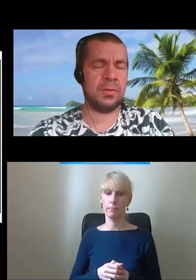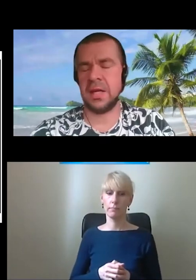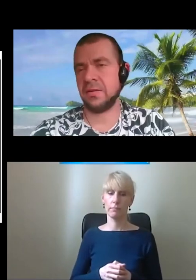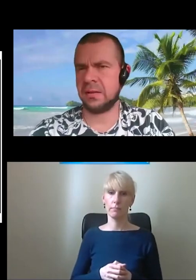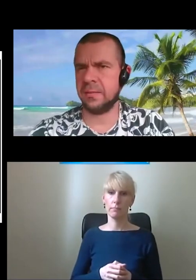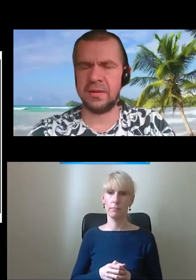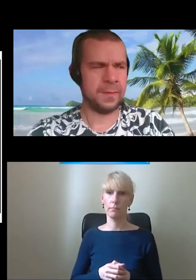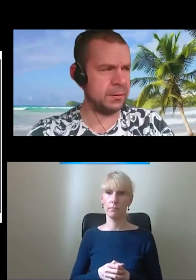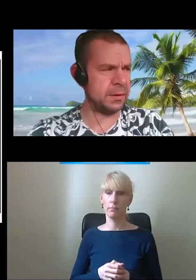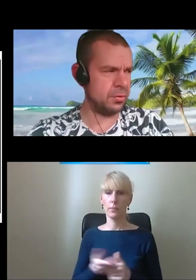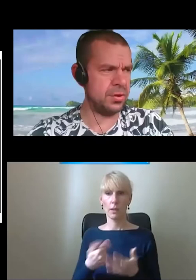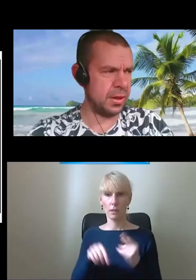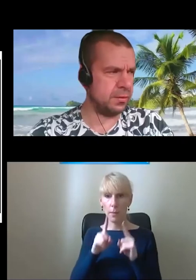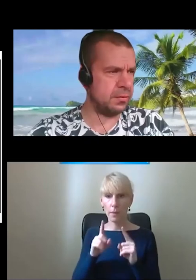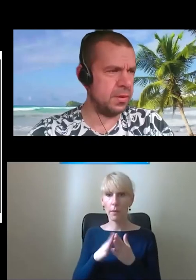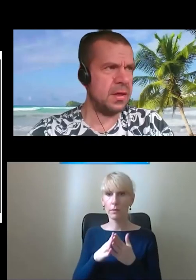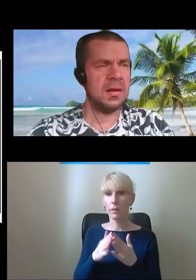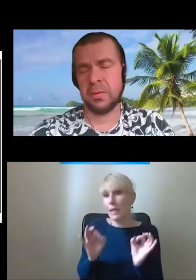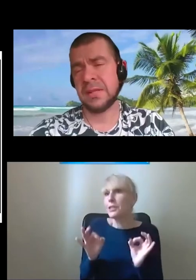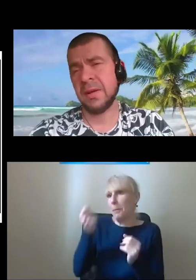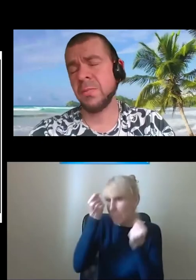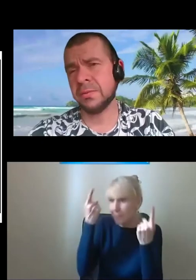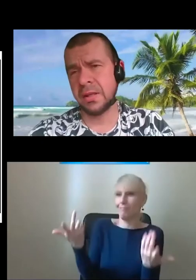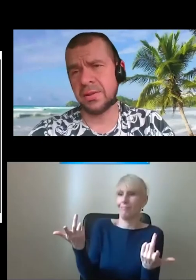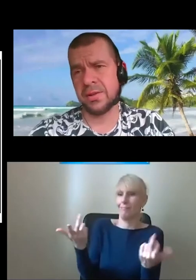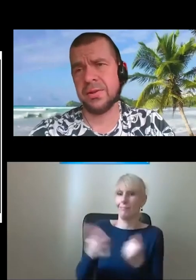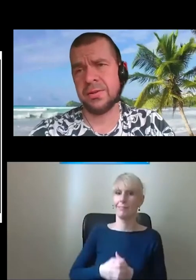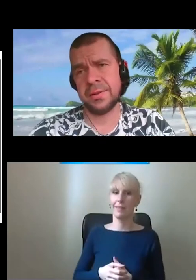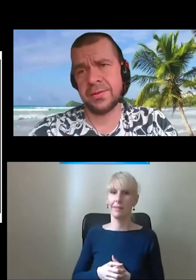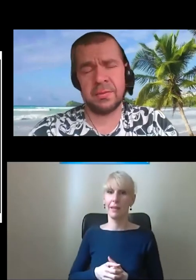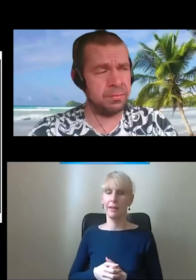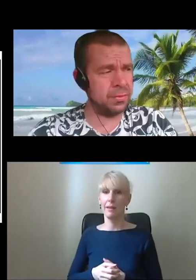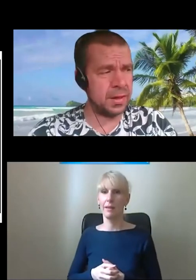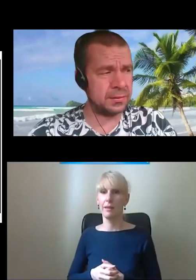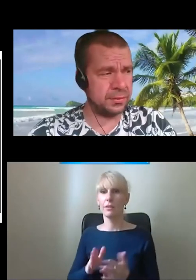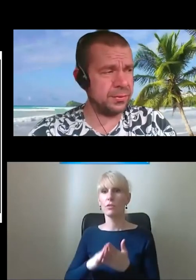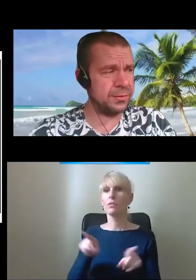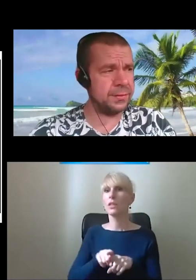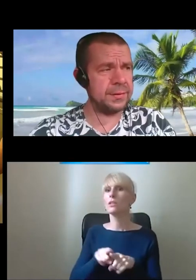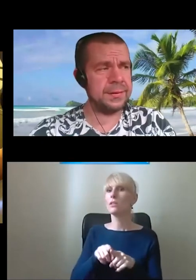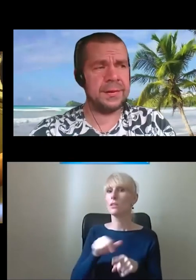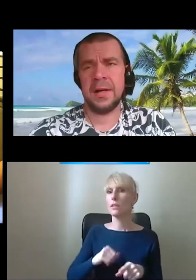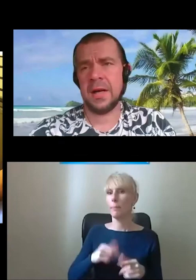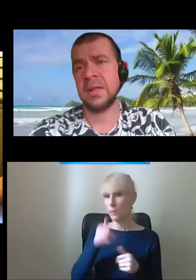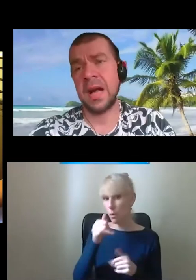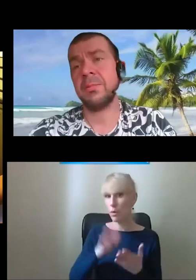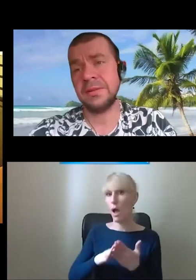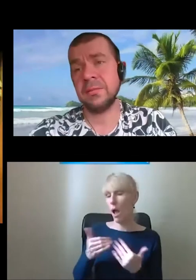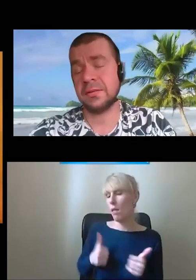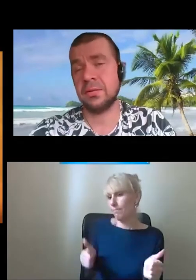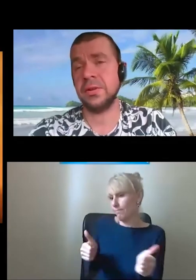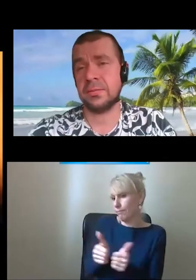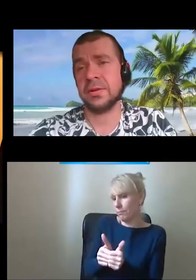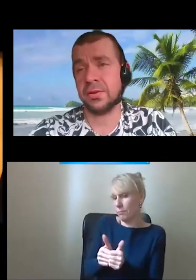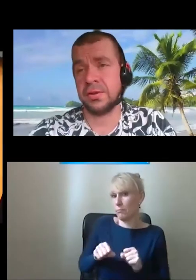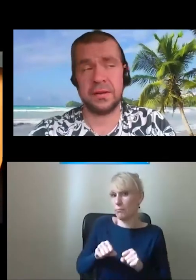szybko, ponieważ tak naprawdę wpadłem na to dzisiaj, bo samemu po tym nie da się jeździć, to też, żeby była jasność. Albo jest